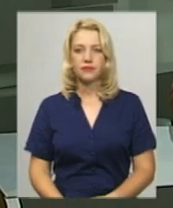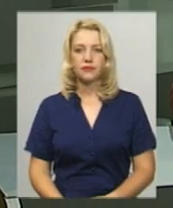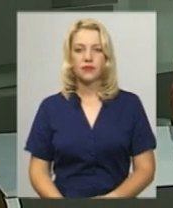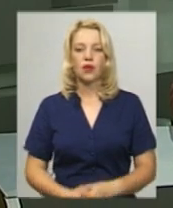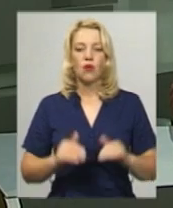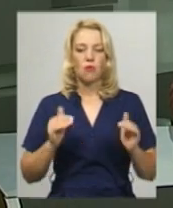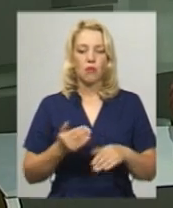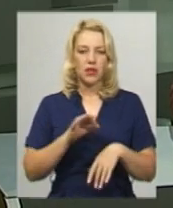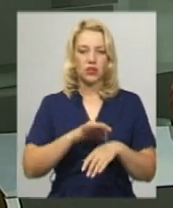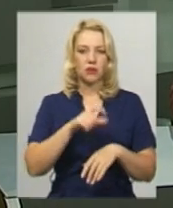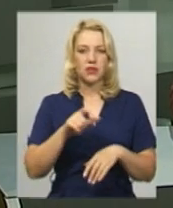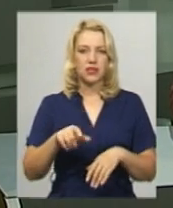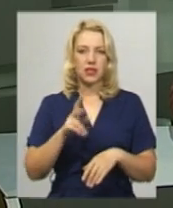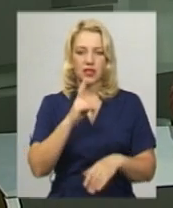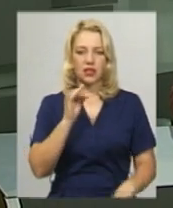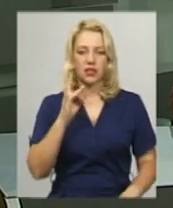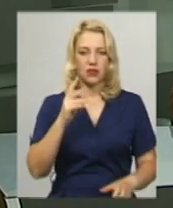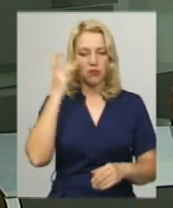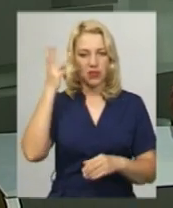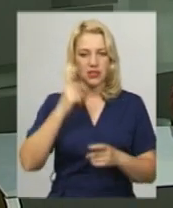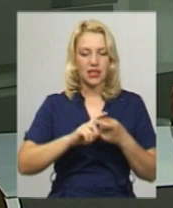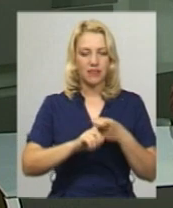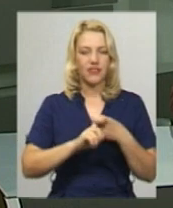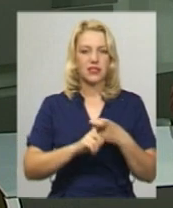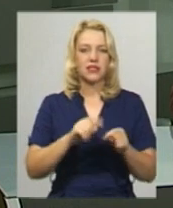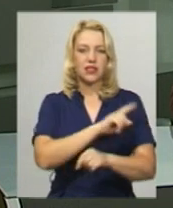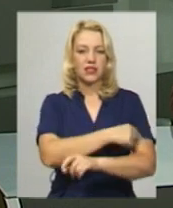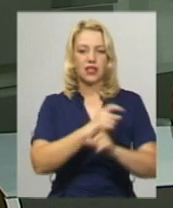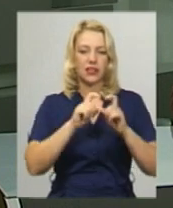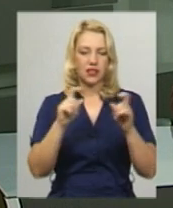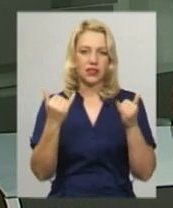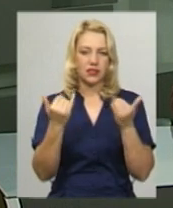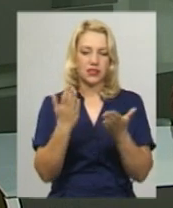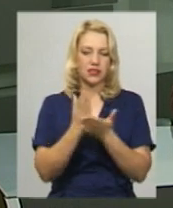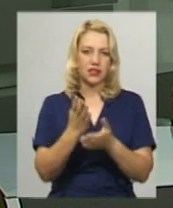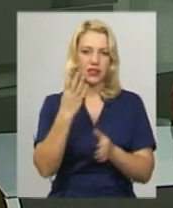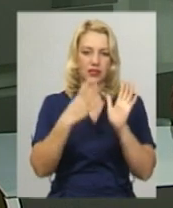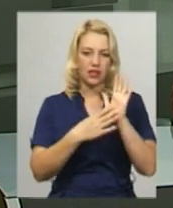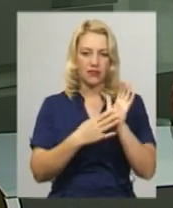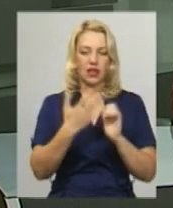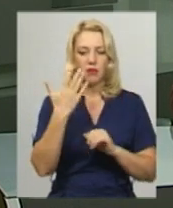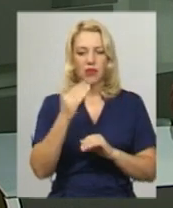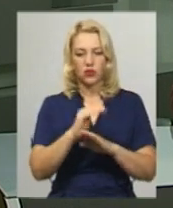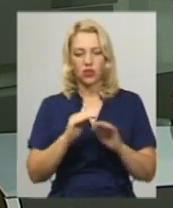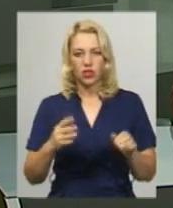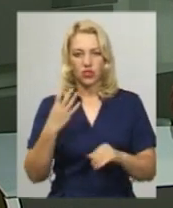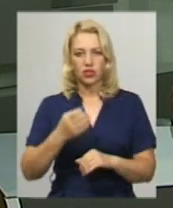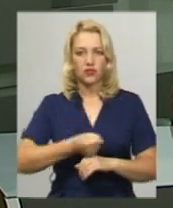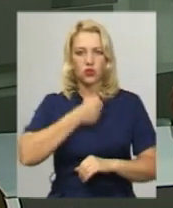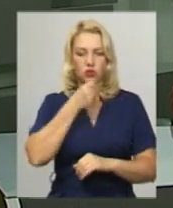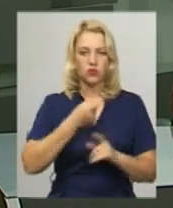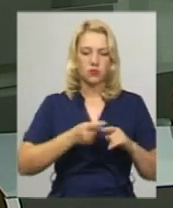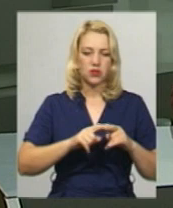Поменшало пацієнтів хворих на Кір і Хмельницькій інфекційні лікарні. Зараз їх 9, з яких 5 дітей і четверо дорослих. Про це каже